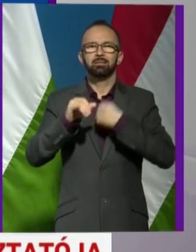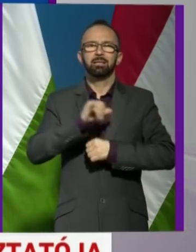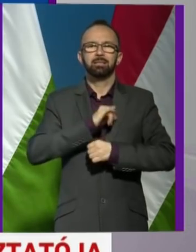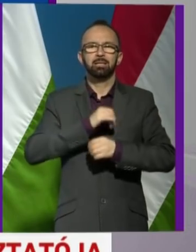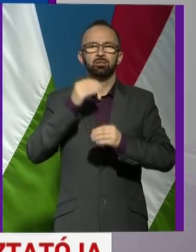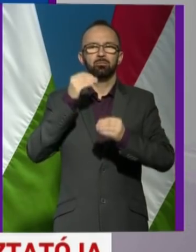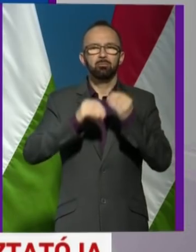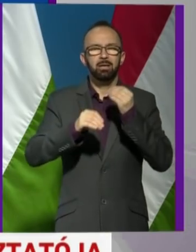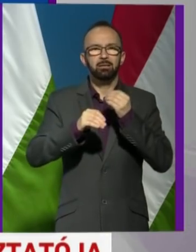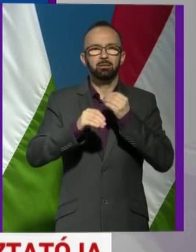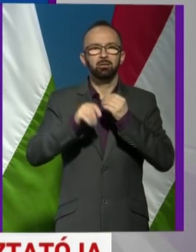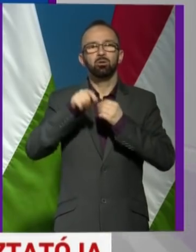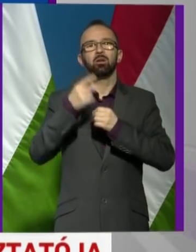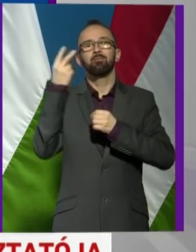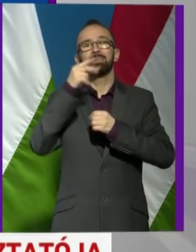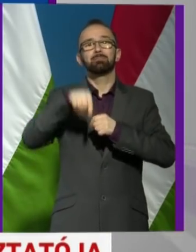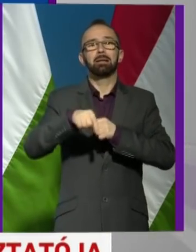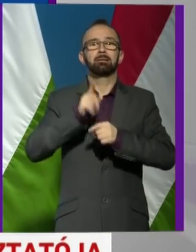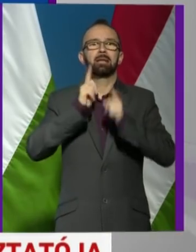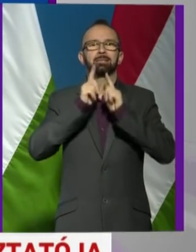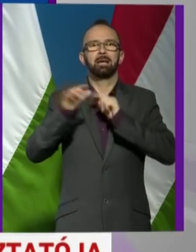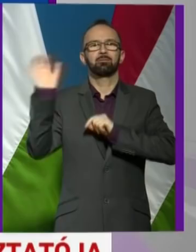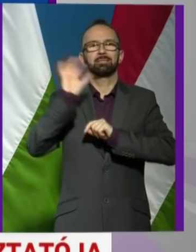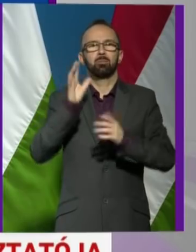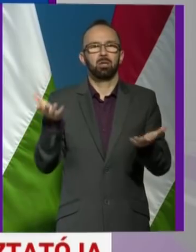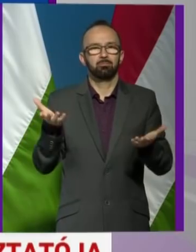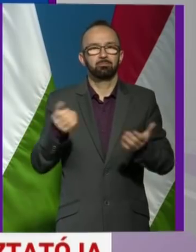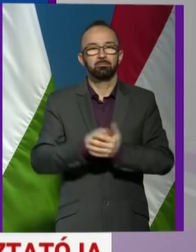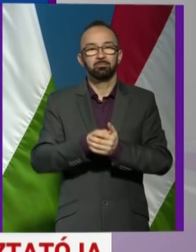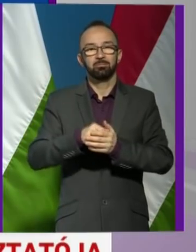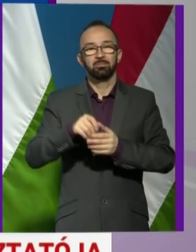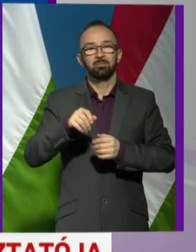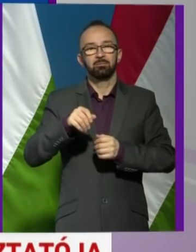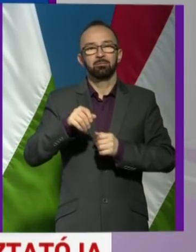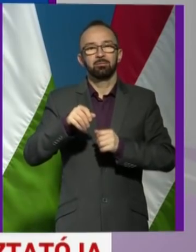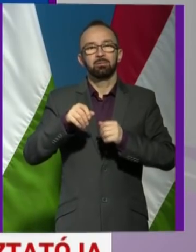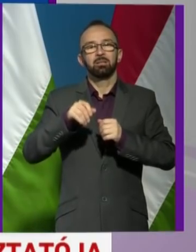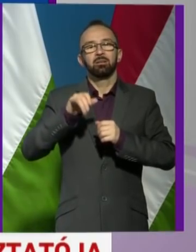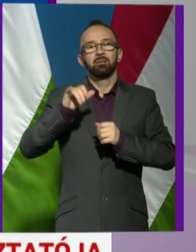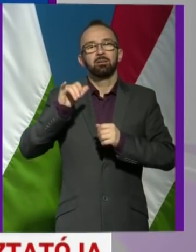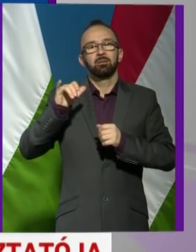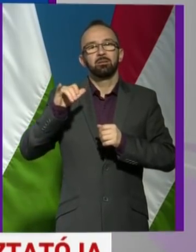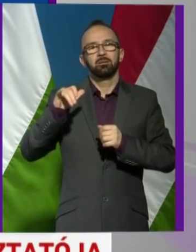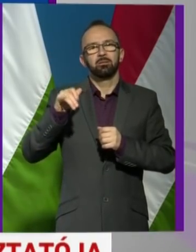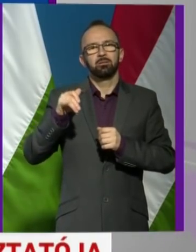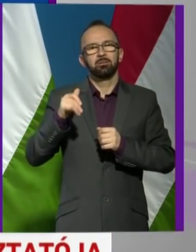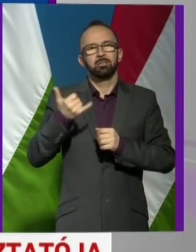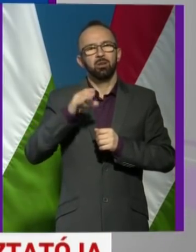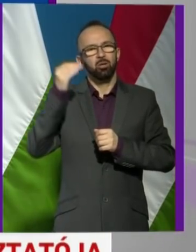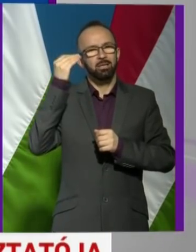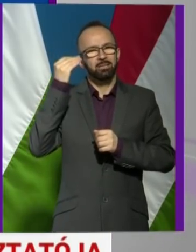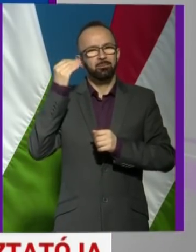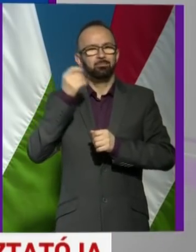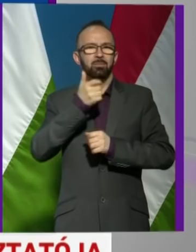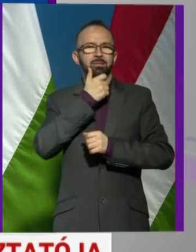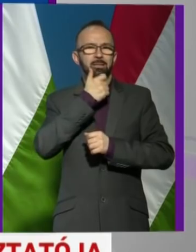érdekes, hiszen ott egy vízfelületben játsszák ezt a sportákat. A másik kérdésem pedig az, hogy ha jól értettem, akkor az